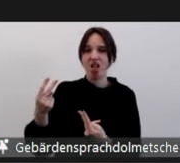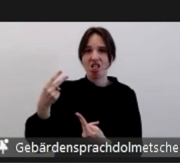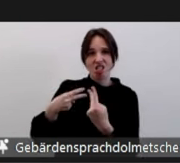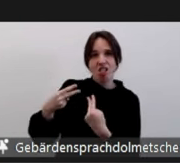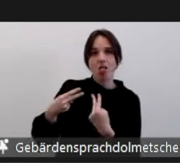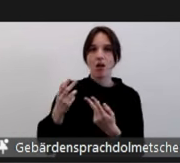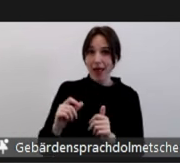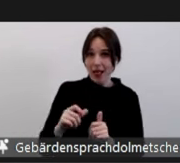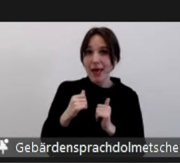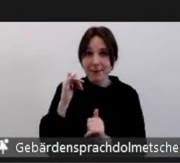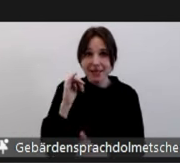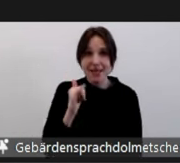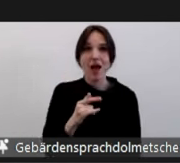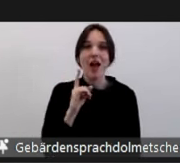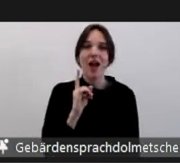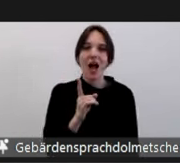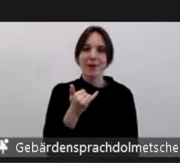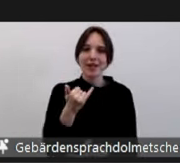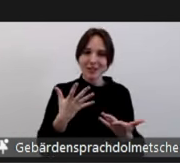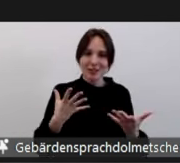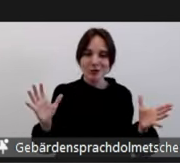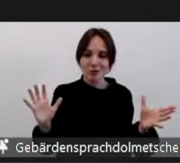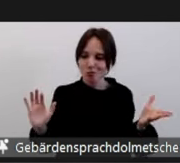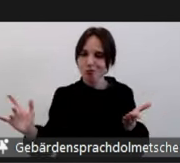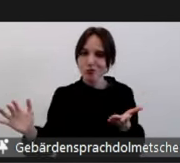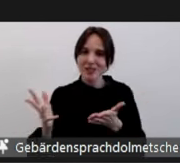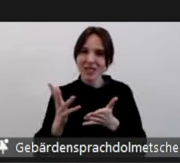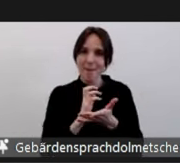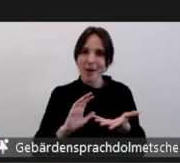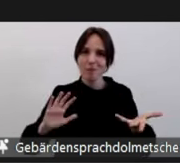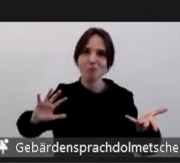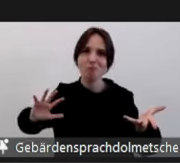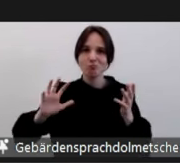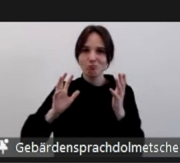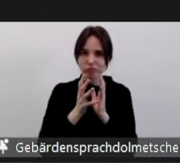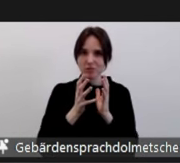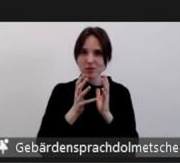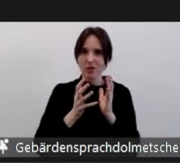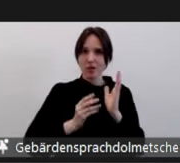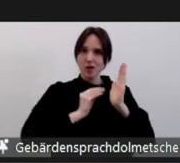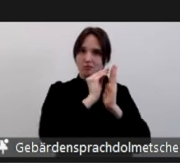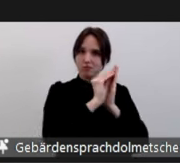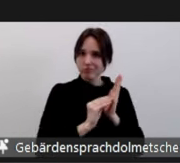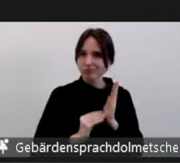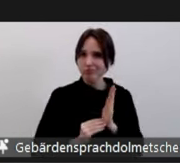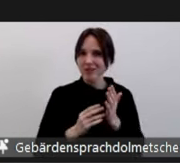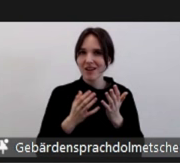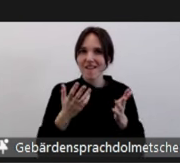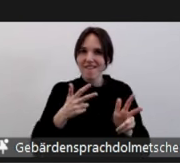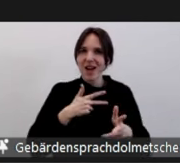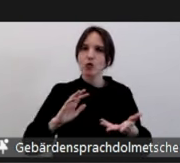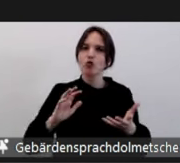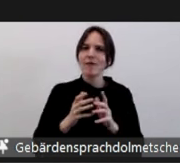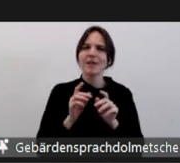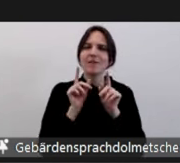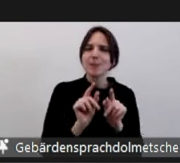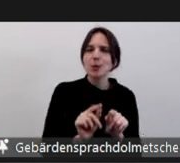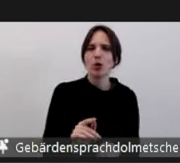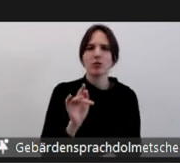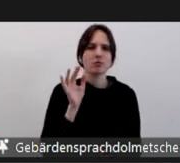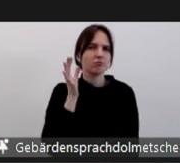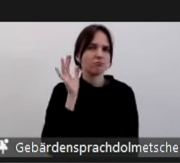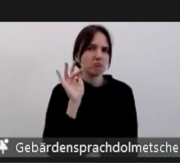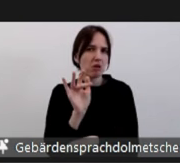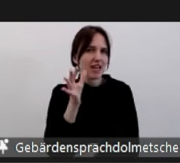Aber das mal zusammenzubinden und einen Überblick darüber zu geben, was Antifeminismus eigentlich ist, wen das betrifft